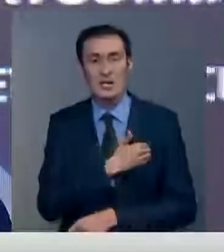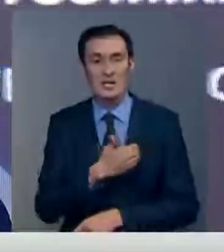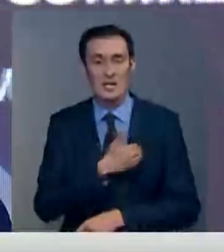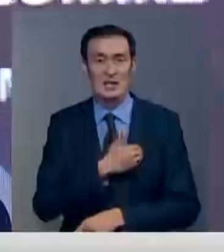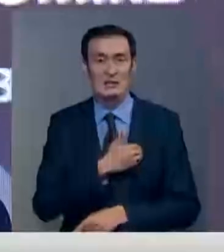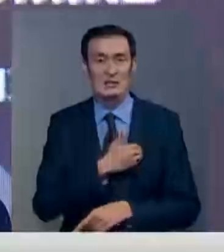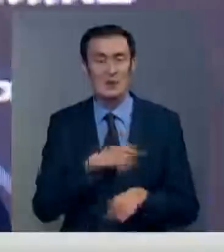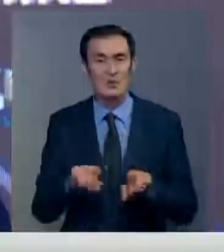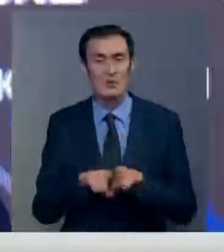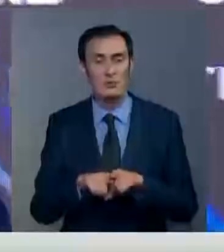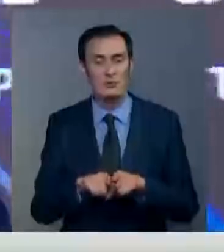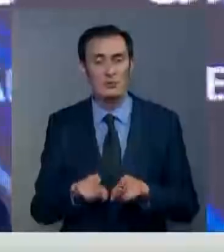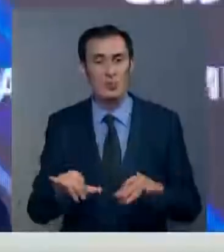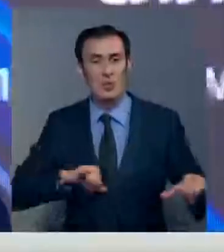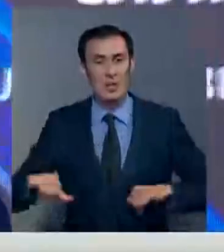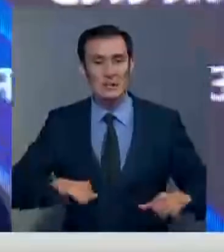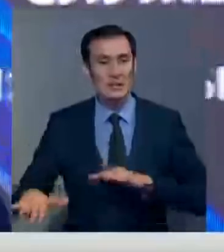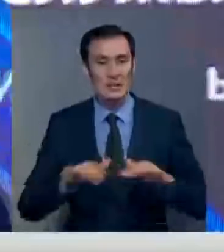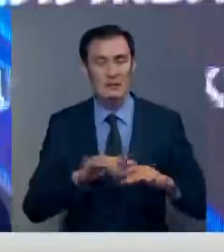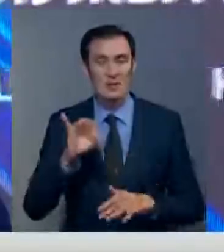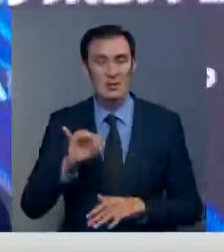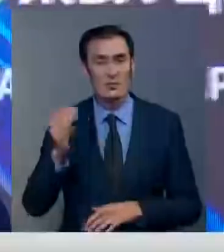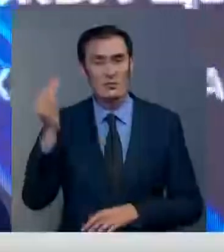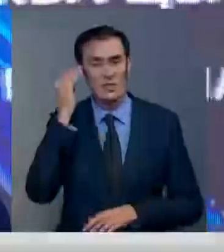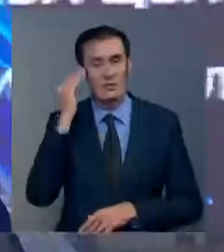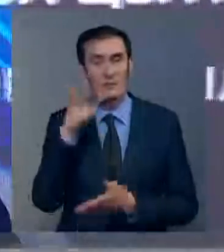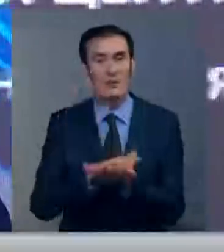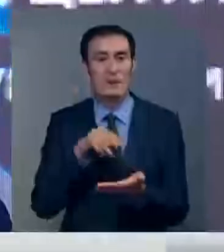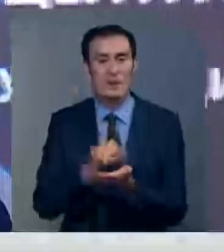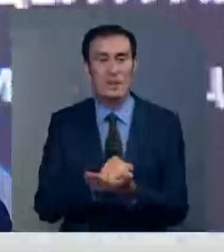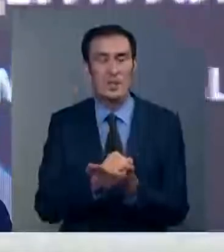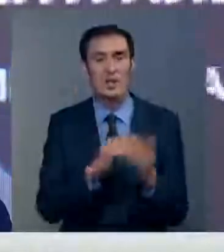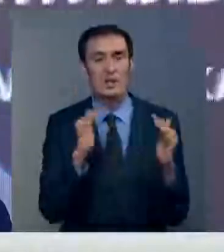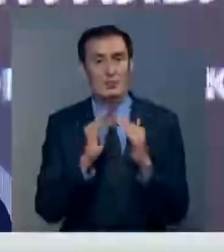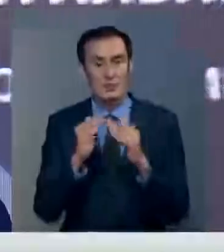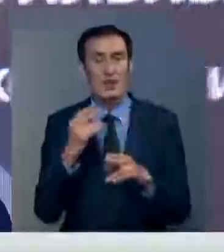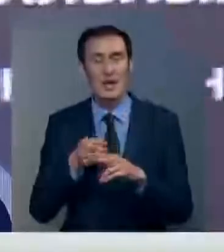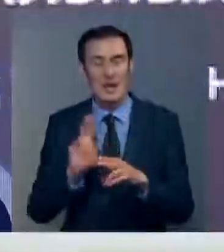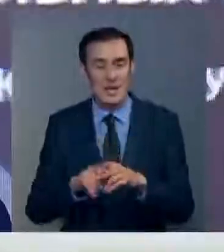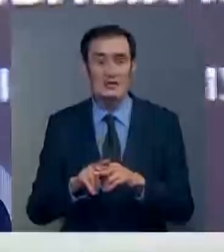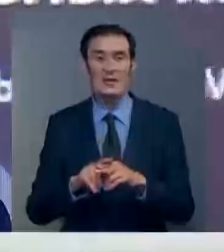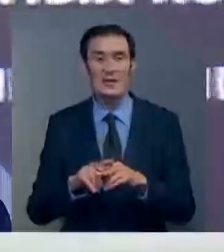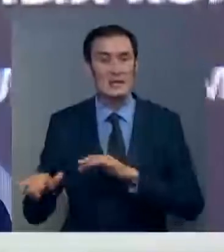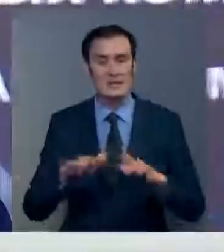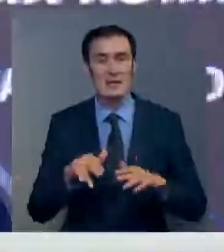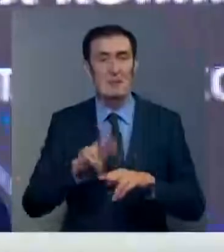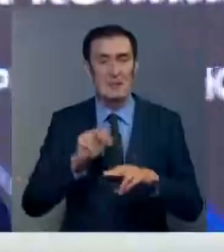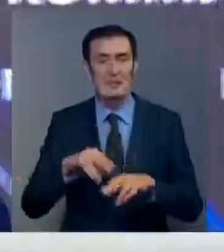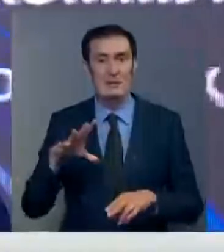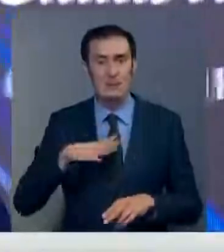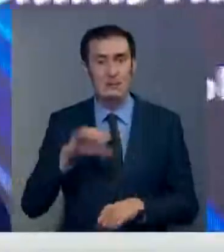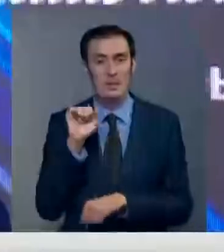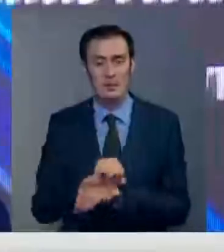совершения хулиганских действий, а также умышленного повреждения имущества. Все эти действия полиции были пресечены.